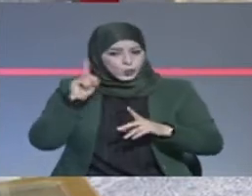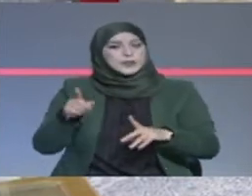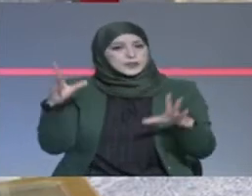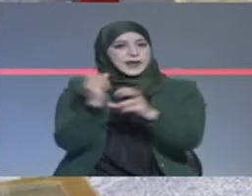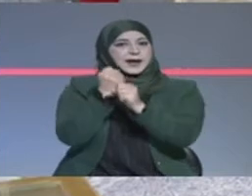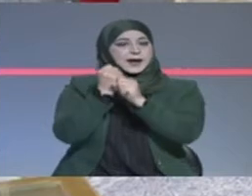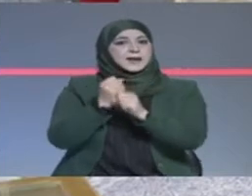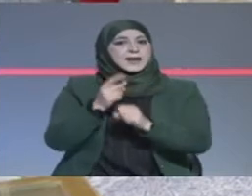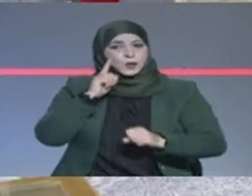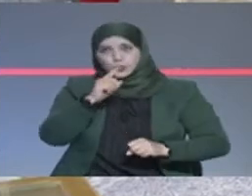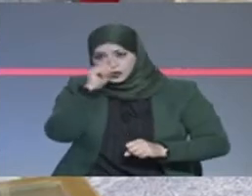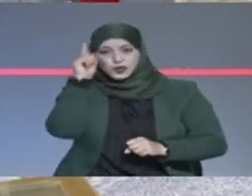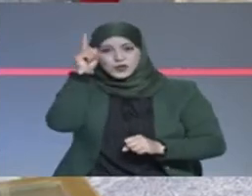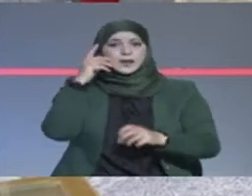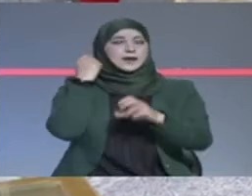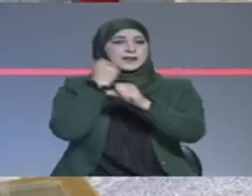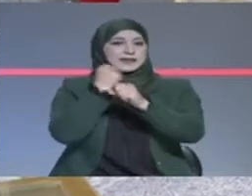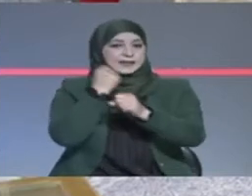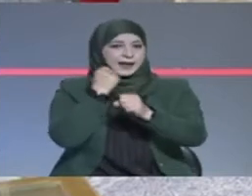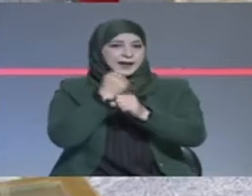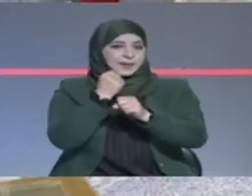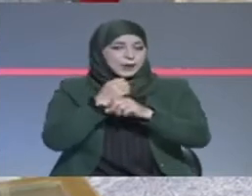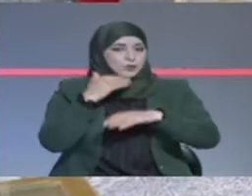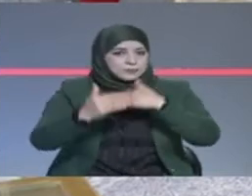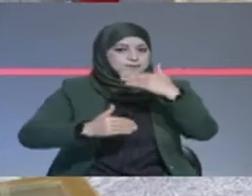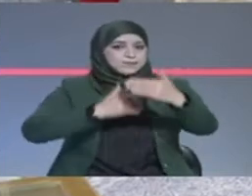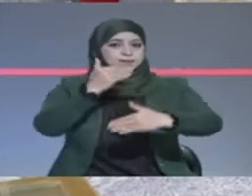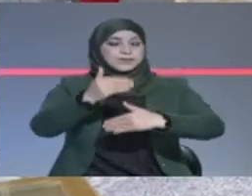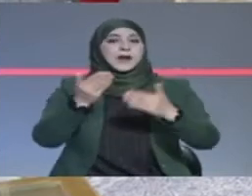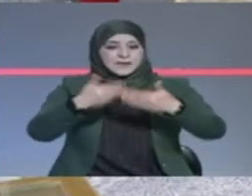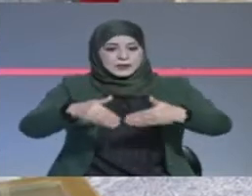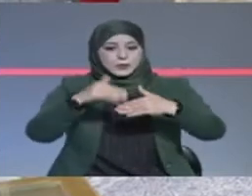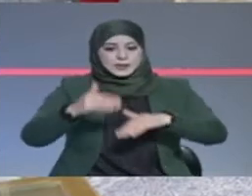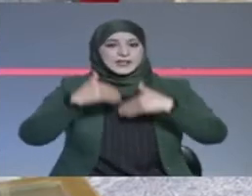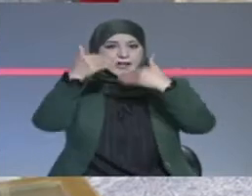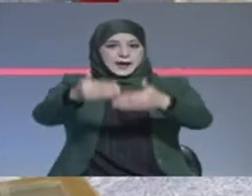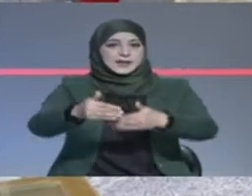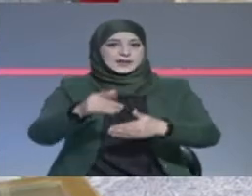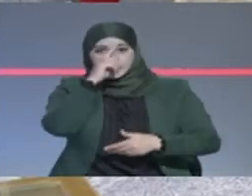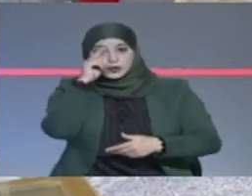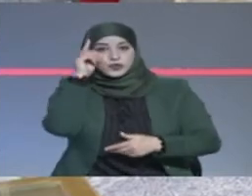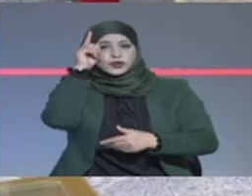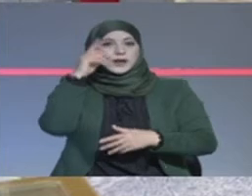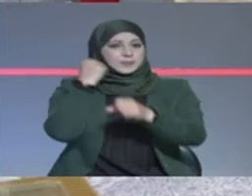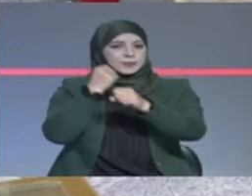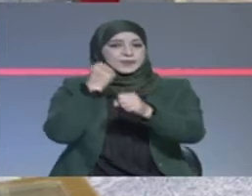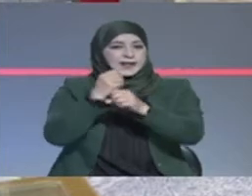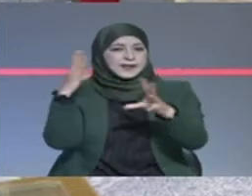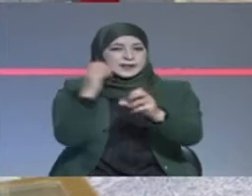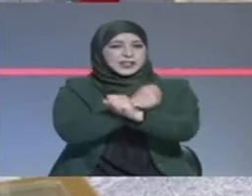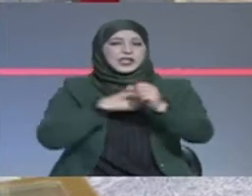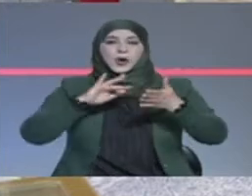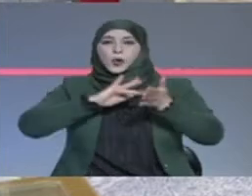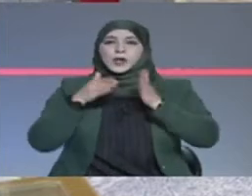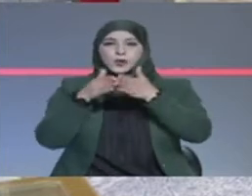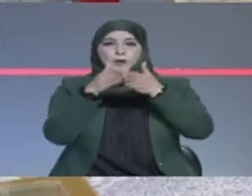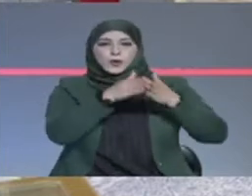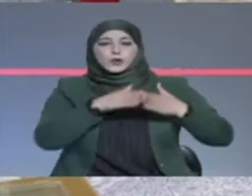وسنعمل إن شاء الله في المرحلة القادرة على تحقيق مطارب